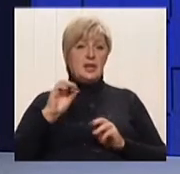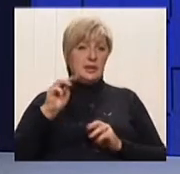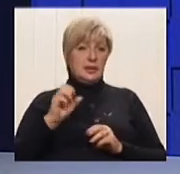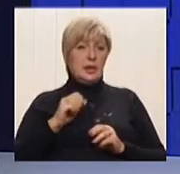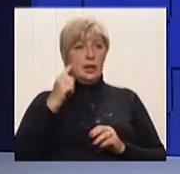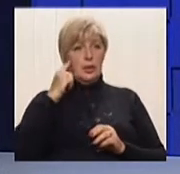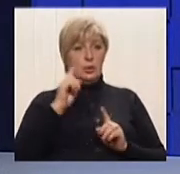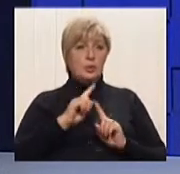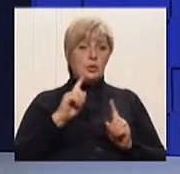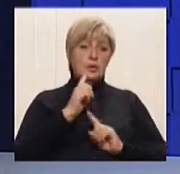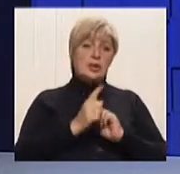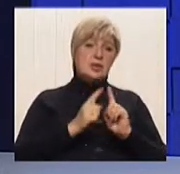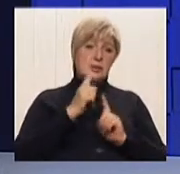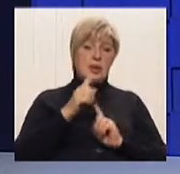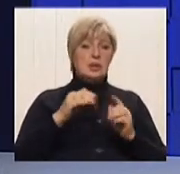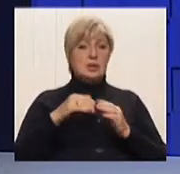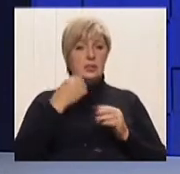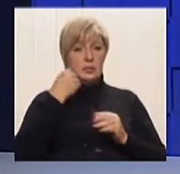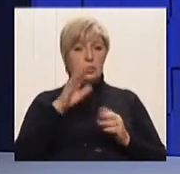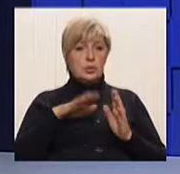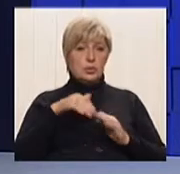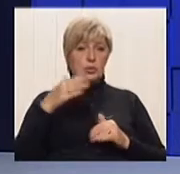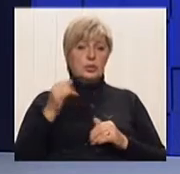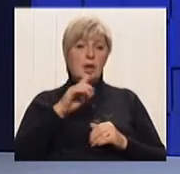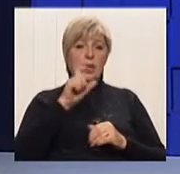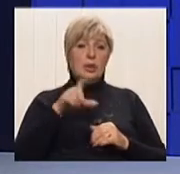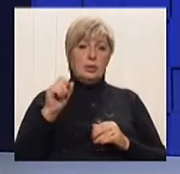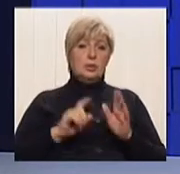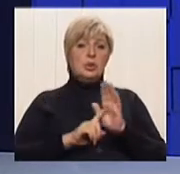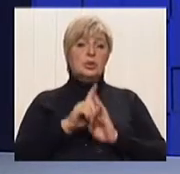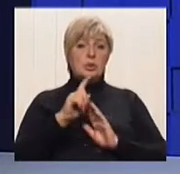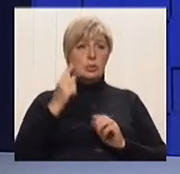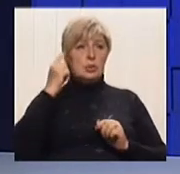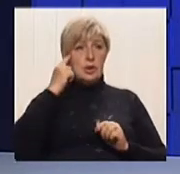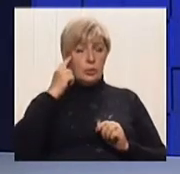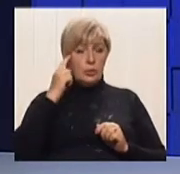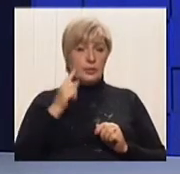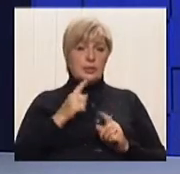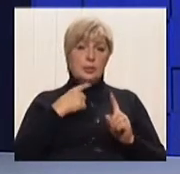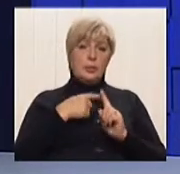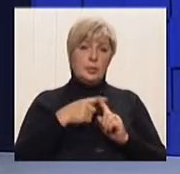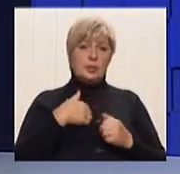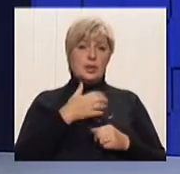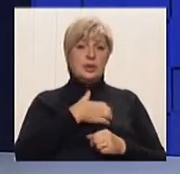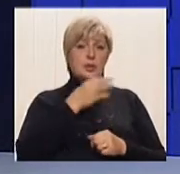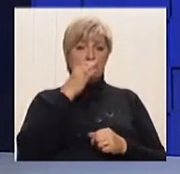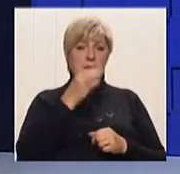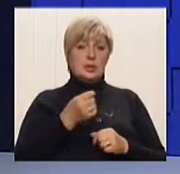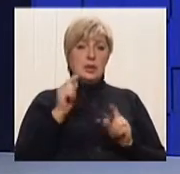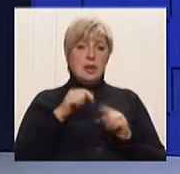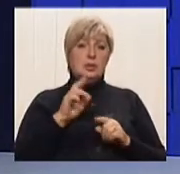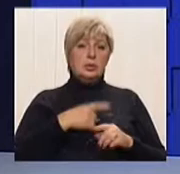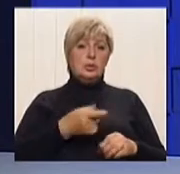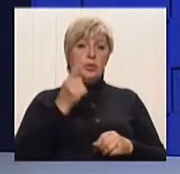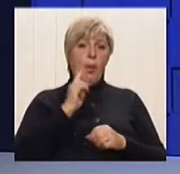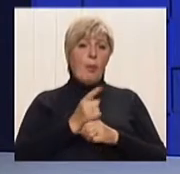зменяться, що-то в лучшую сторону, і люди як-то почнут задумуватися. Плюс я хочу сказати, що ви знаєте, той мораторий,